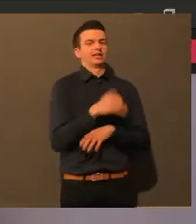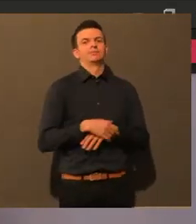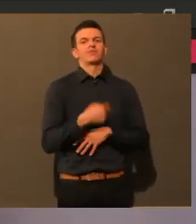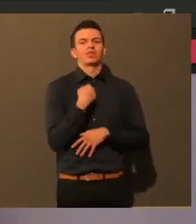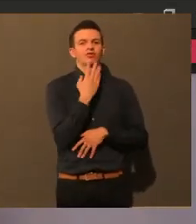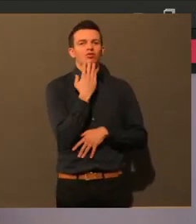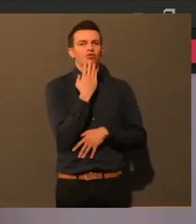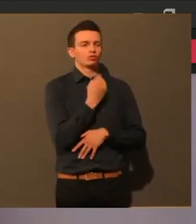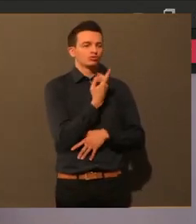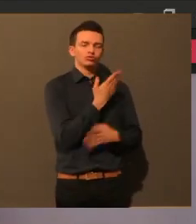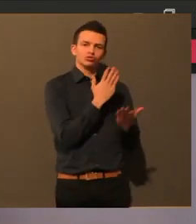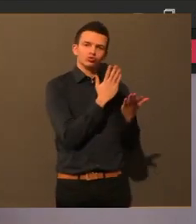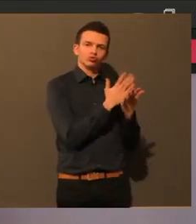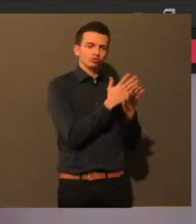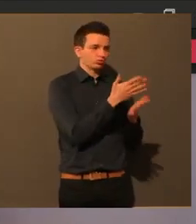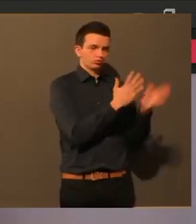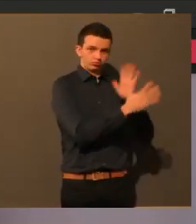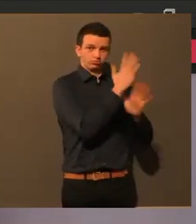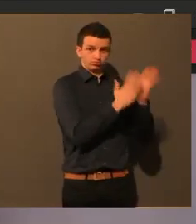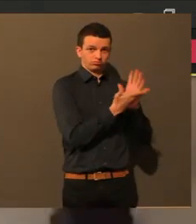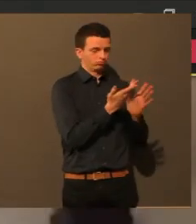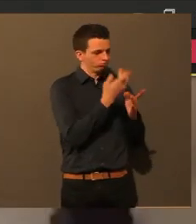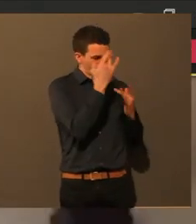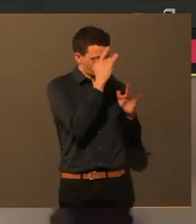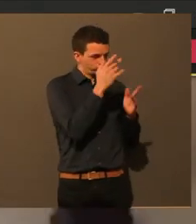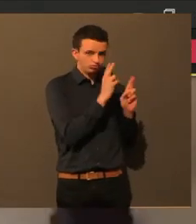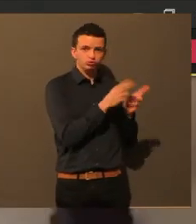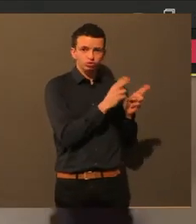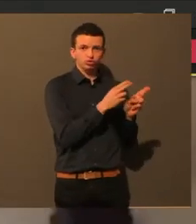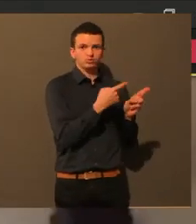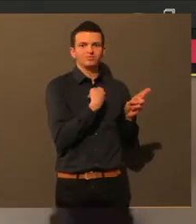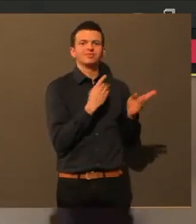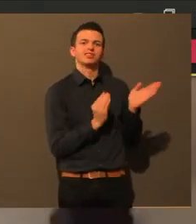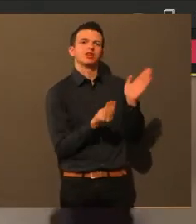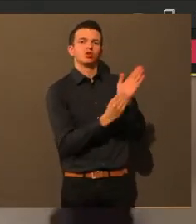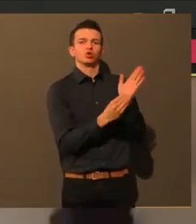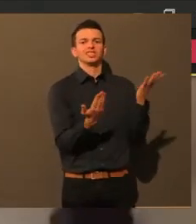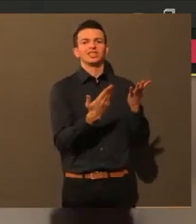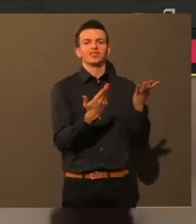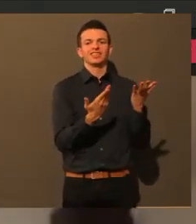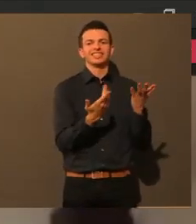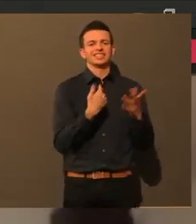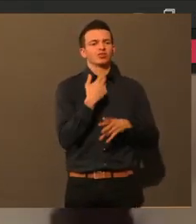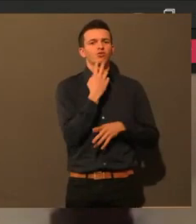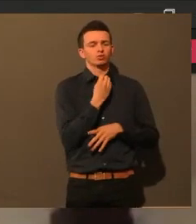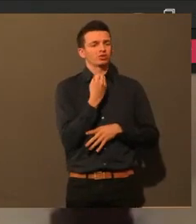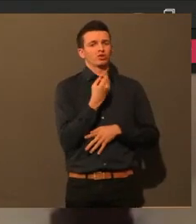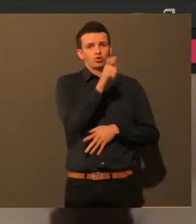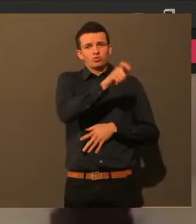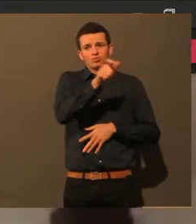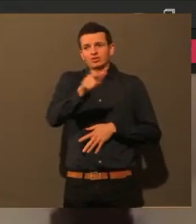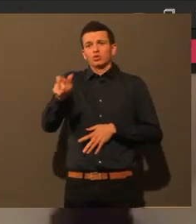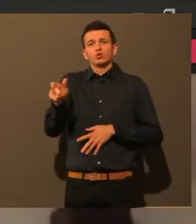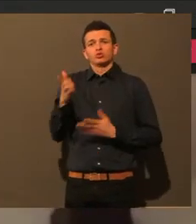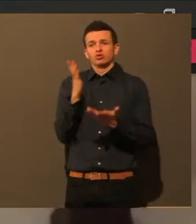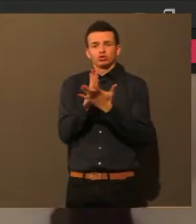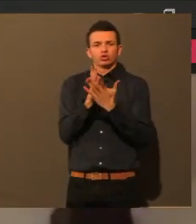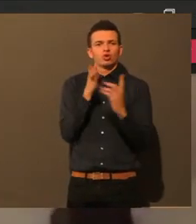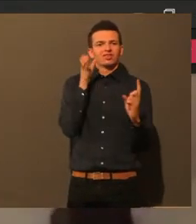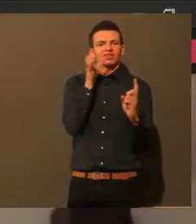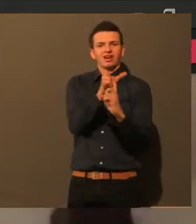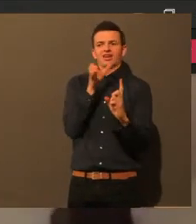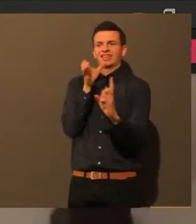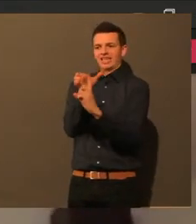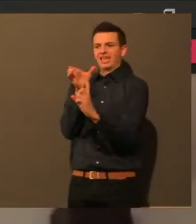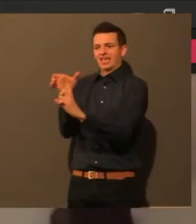noch ergänzen und zwar können wir natürlich auch die besuchen, die in Quarantäne sind, weil die sind garantiert einsam und können also nicht